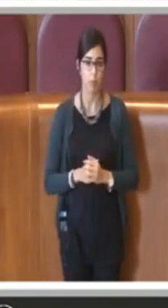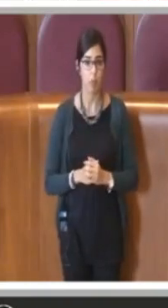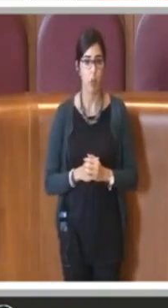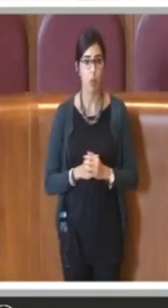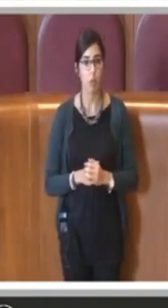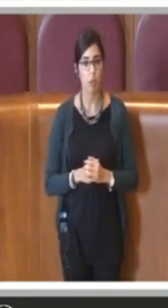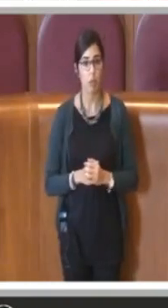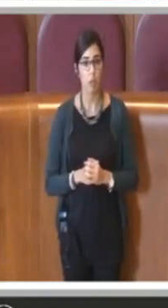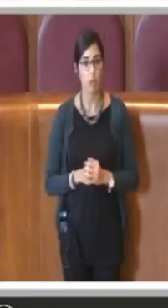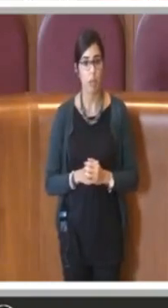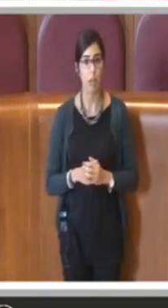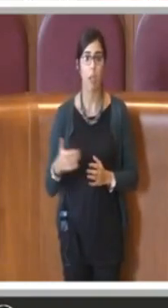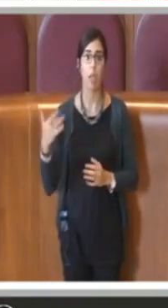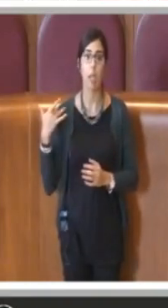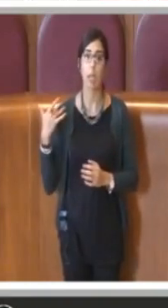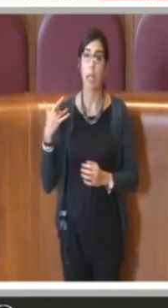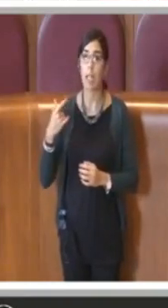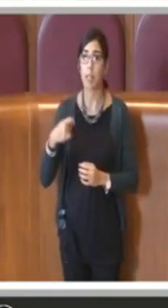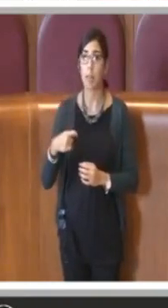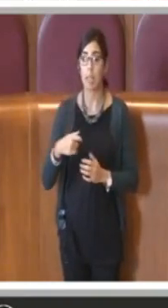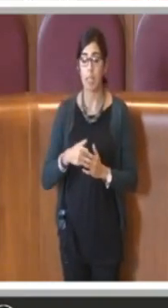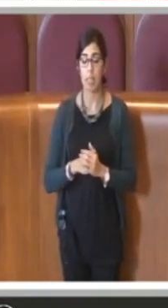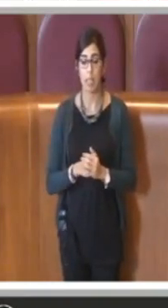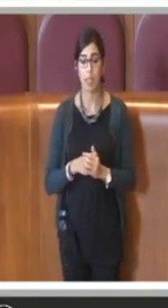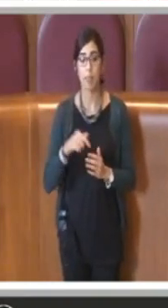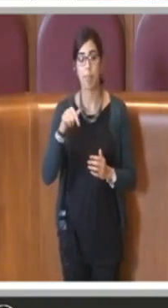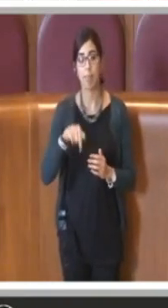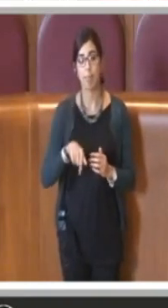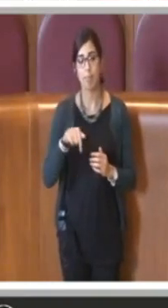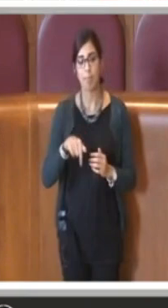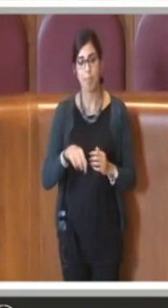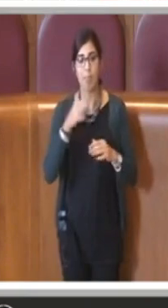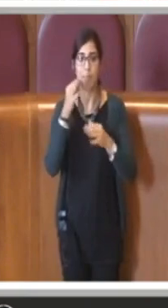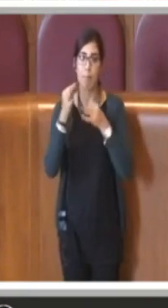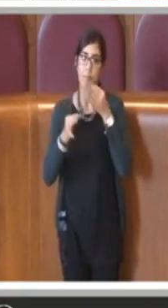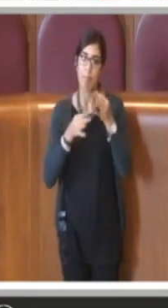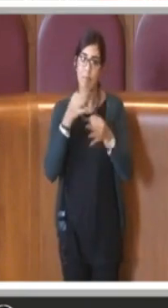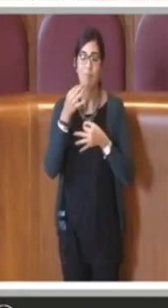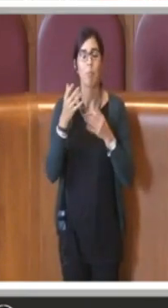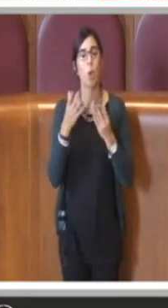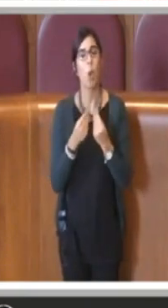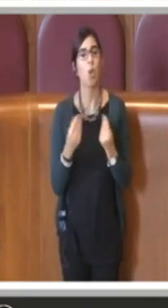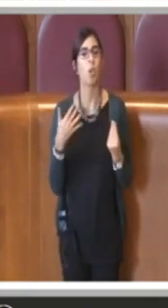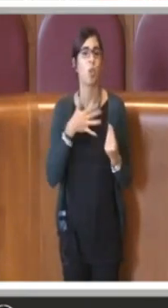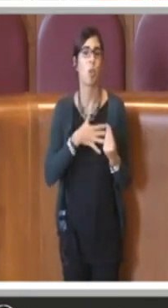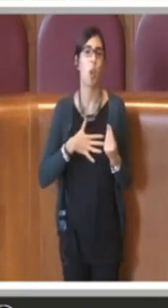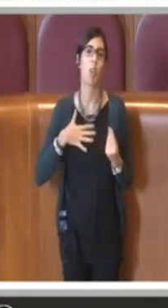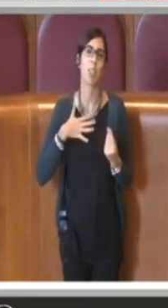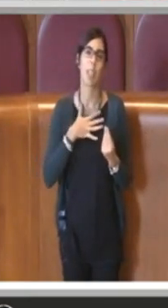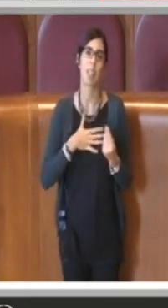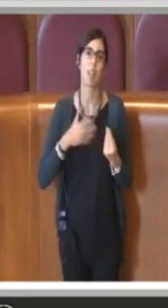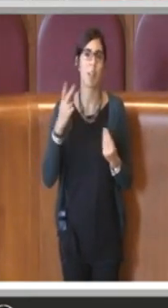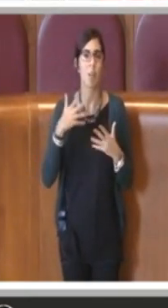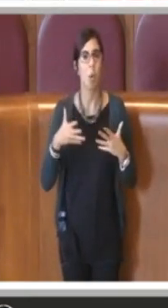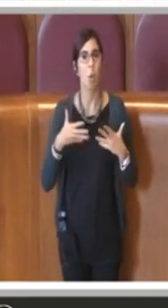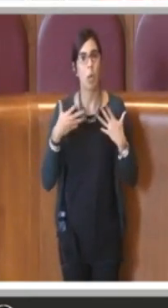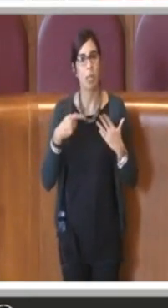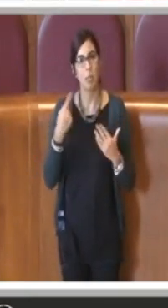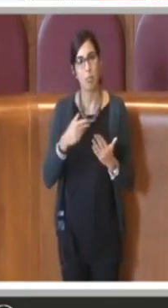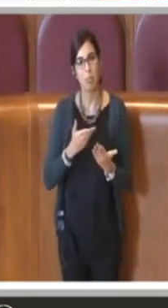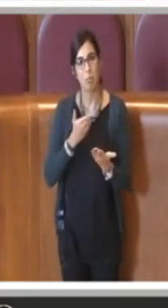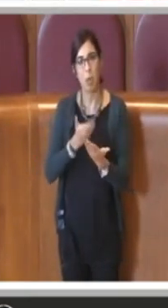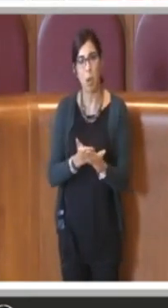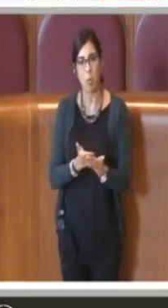Grazie Presidente, illustro con soddisfazione e con grande piacere questa proposta